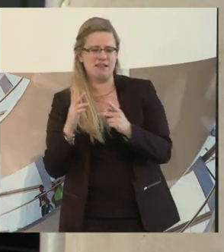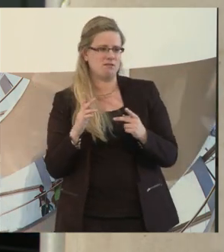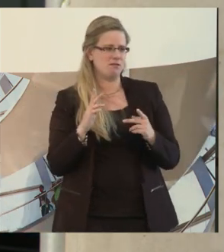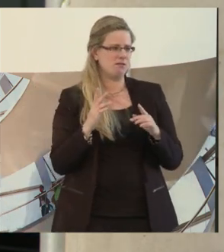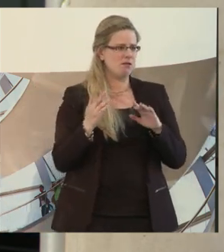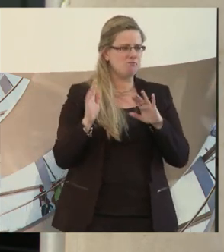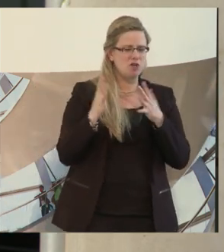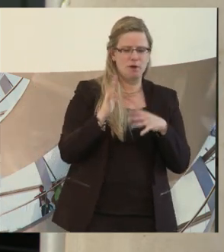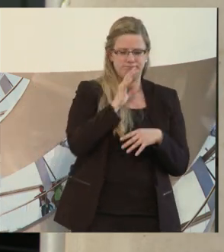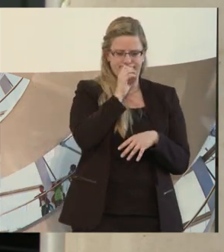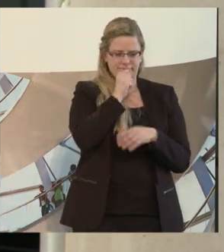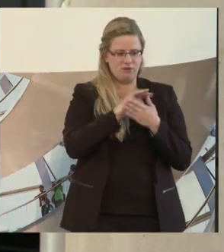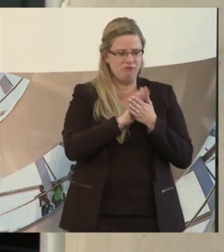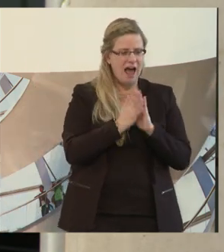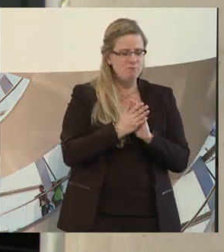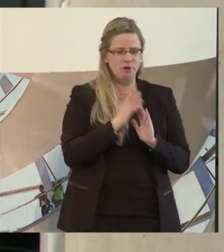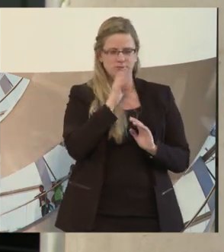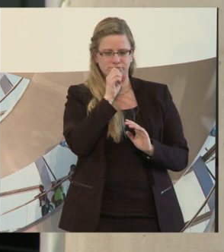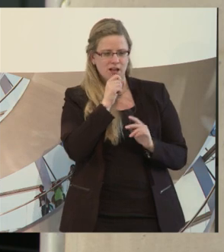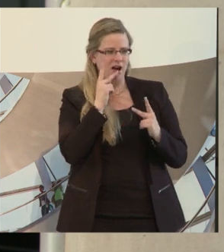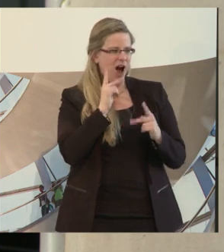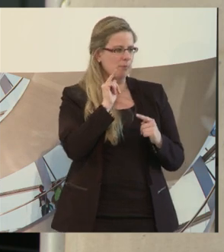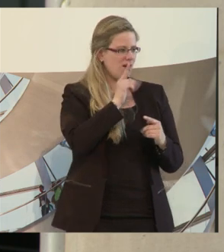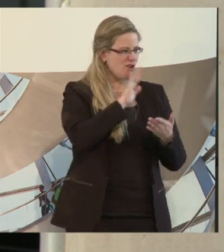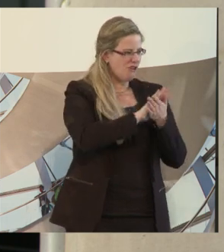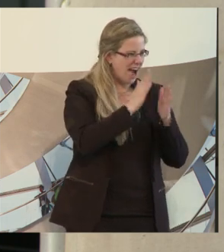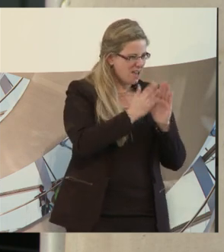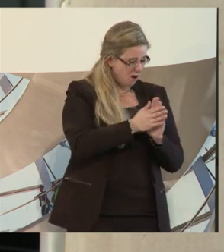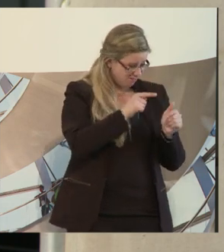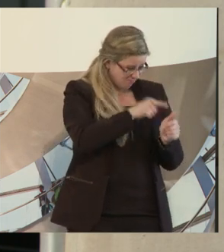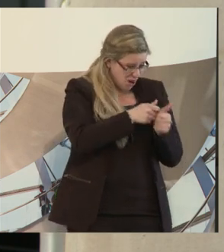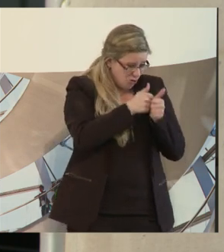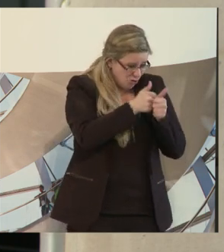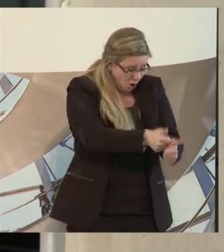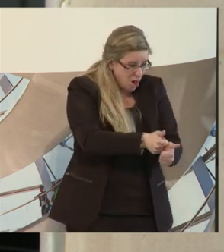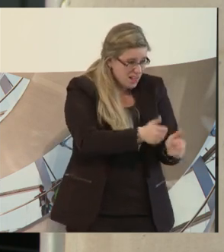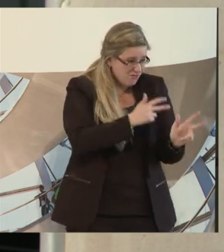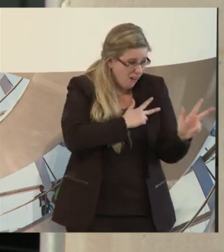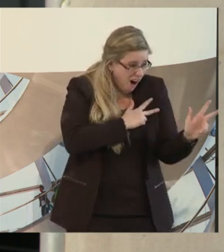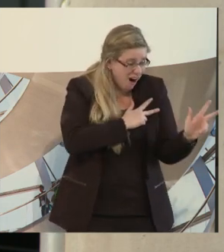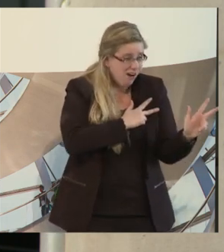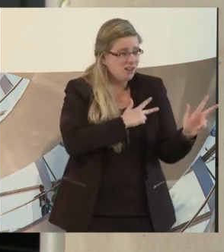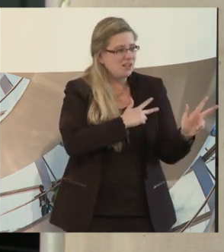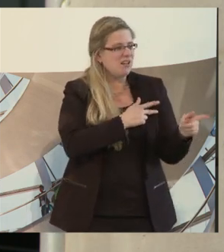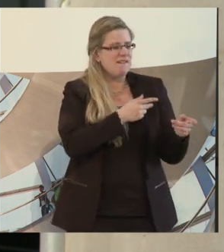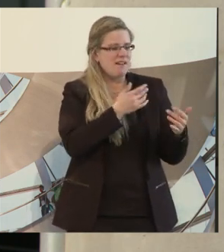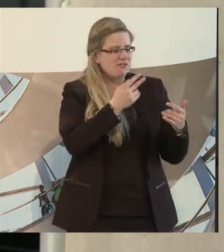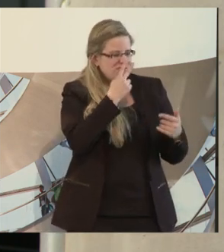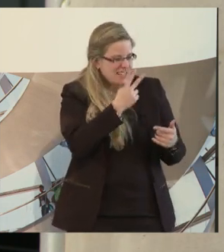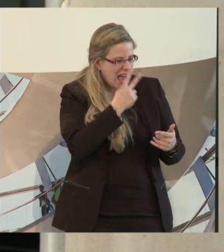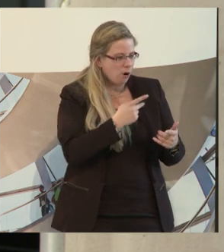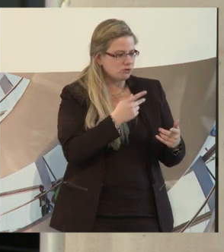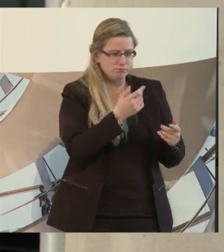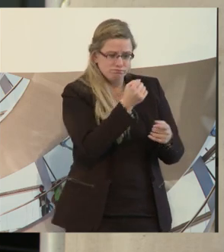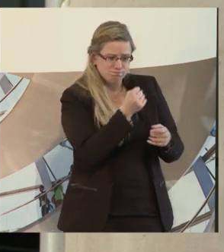auf. Aber wie zulässig sind denn oder wie verlässlich sind vereinbaren? Wie verlässlich sind die überhaupt? Wie ist die Rechtsfolge?